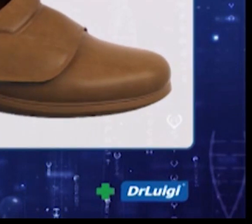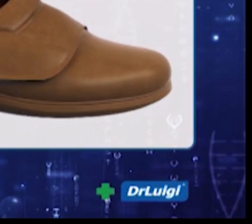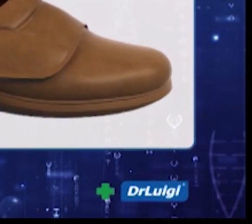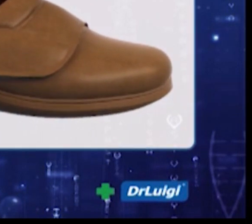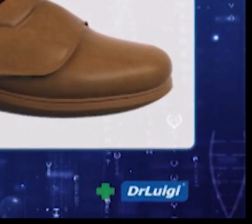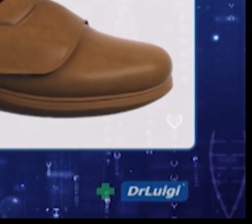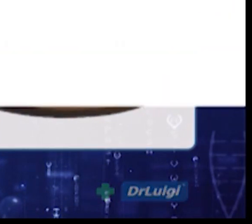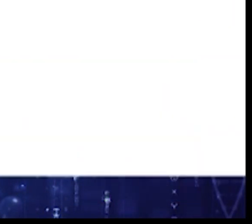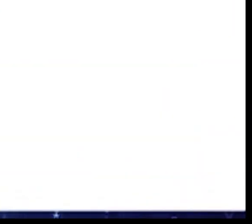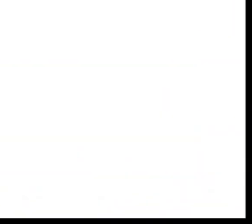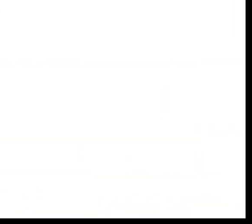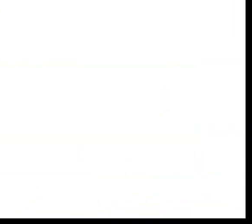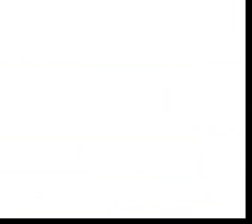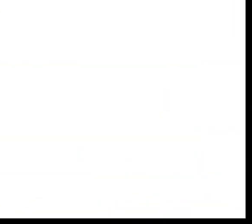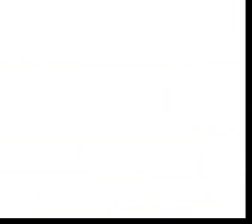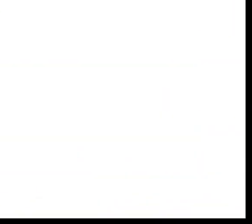i stajanju.